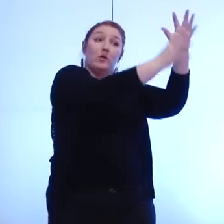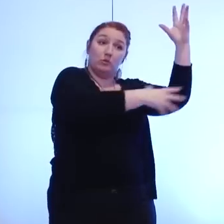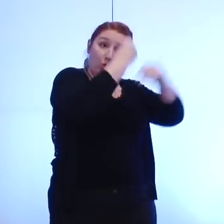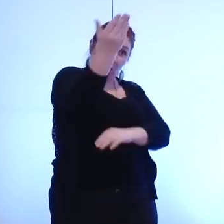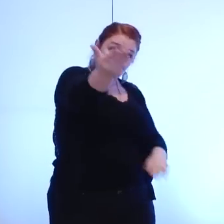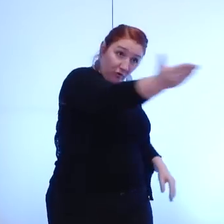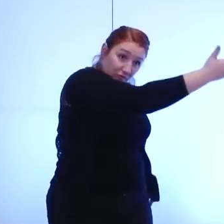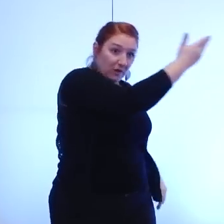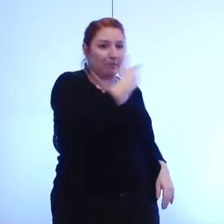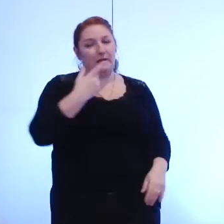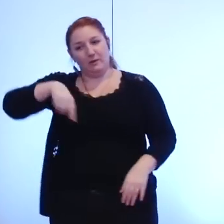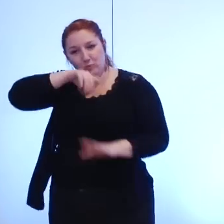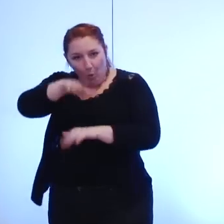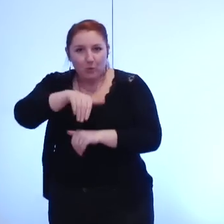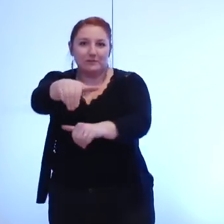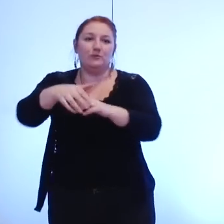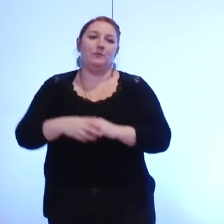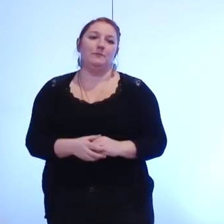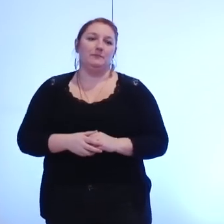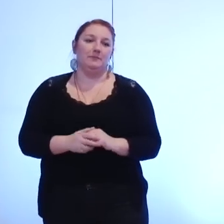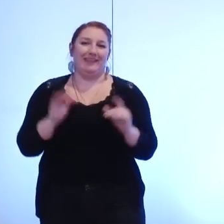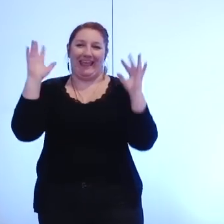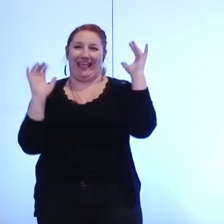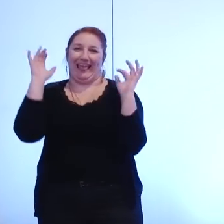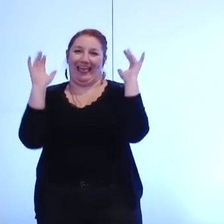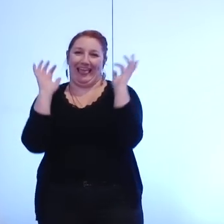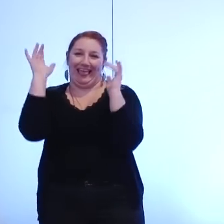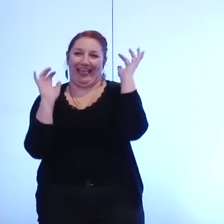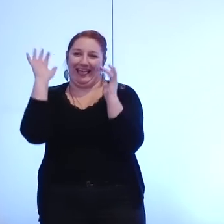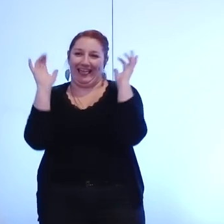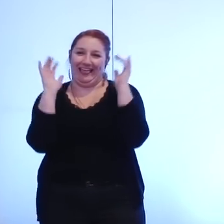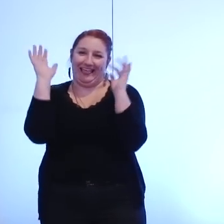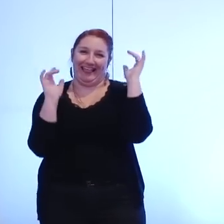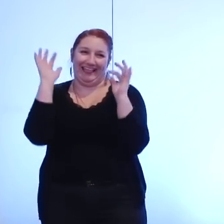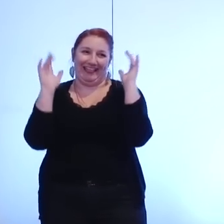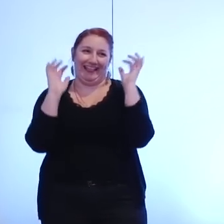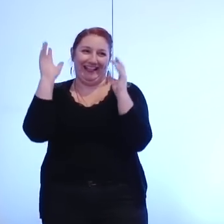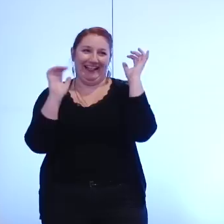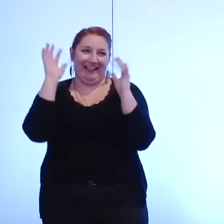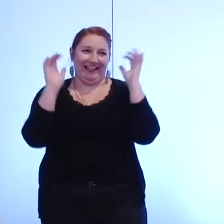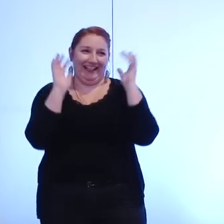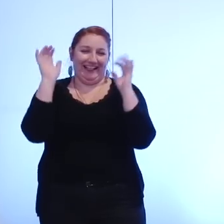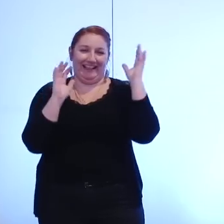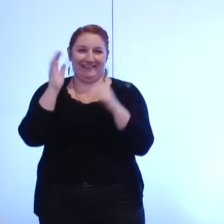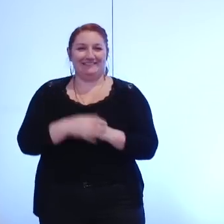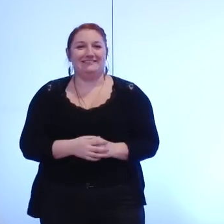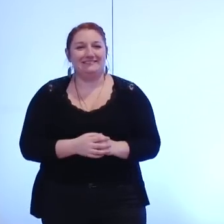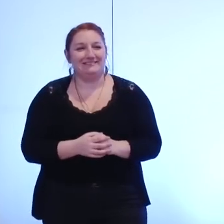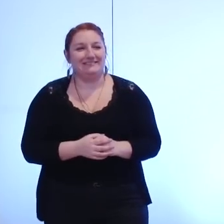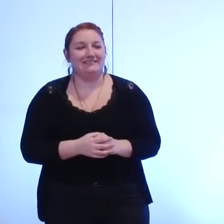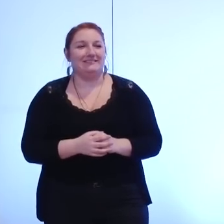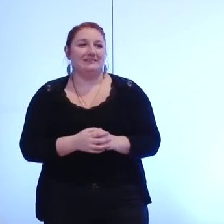vous en prie nous continuons allez je vous en prie vous pouvez partir par la porte arrière si vous voulez